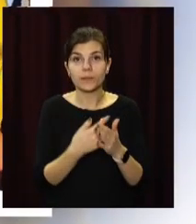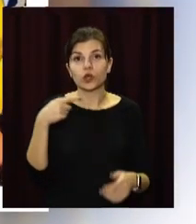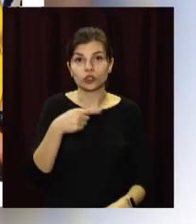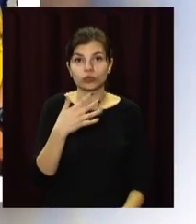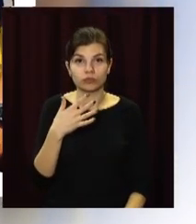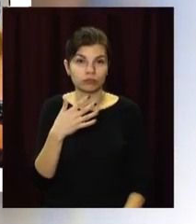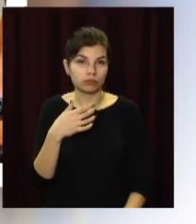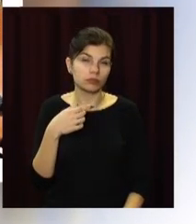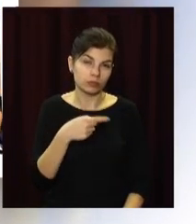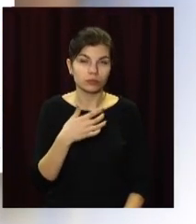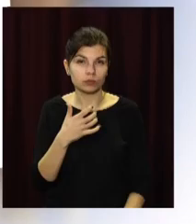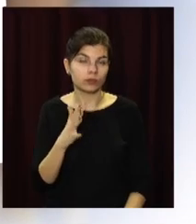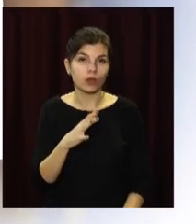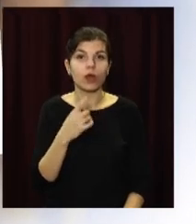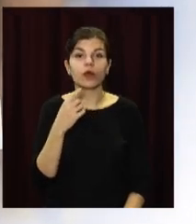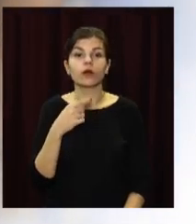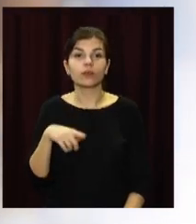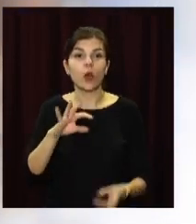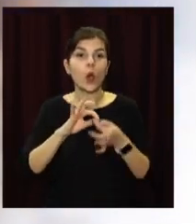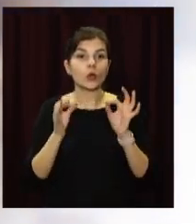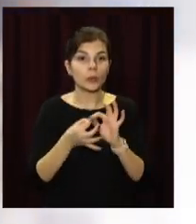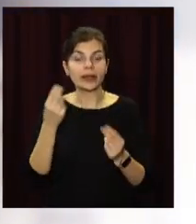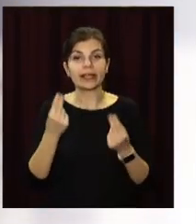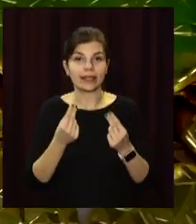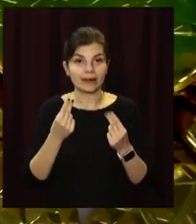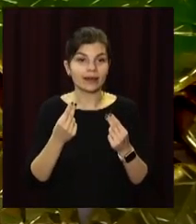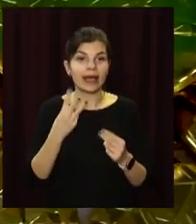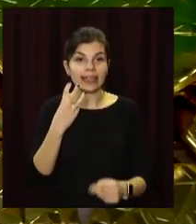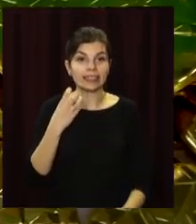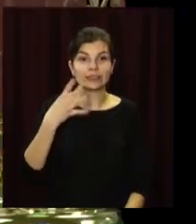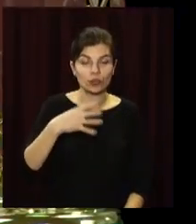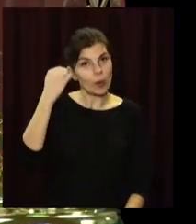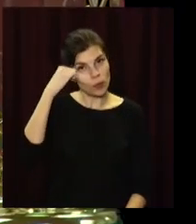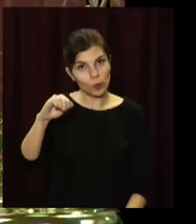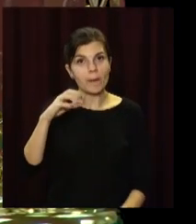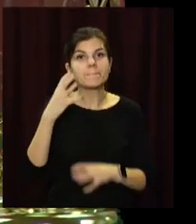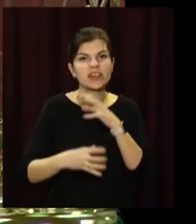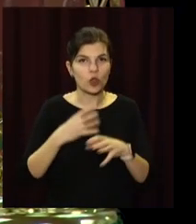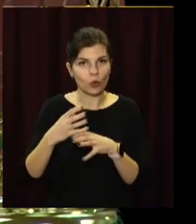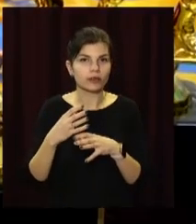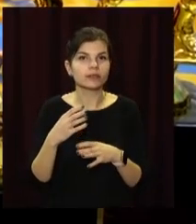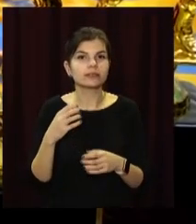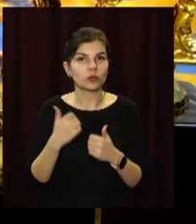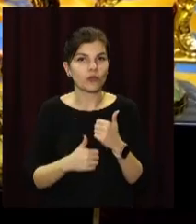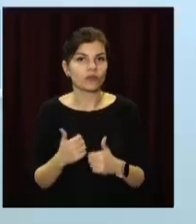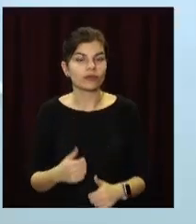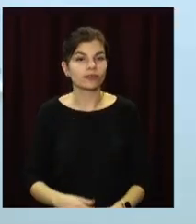півтисячі чемпіонів України, одного учасника Олімпійських ігор, 340 переможців міжнародних змагань.